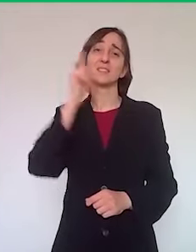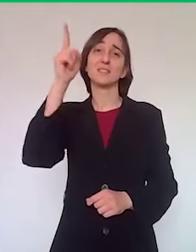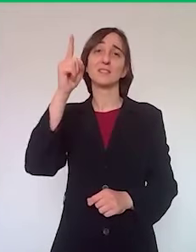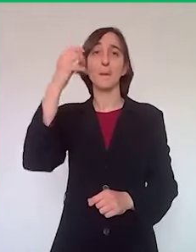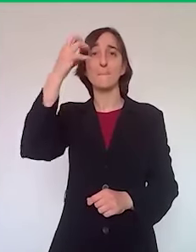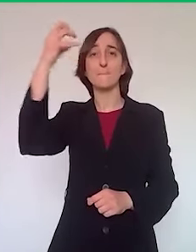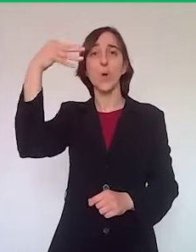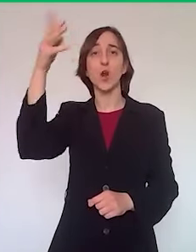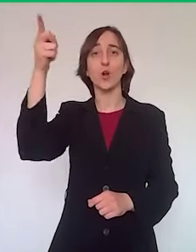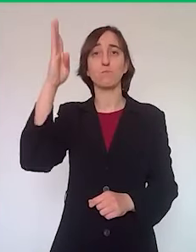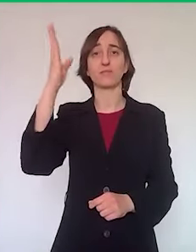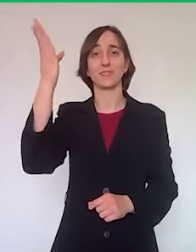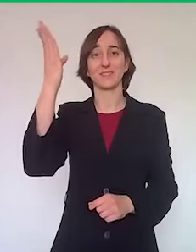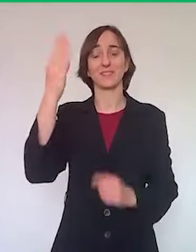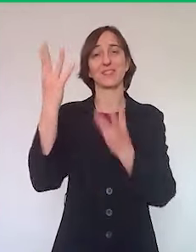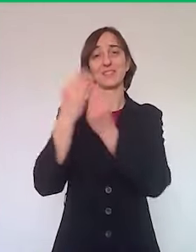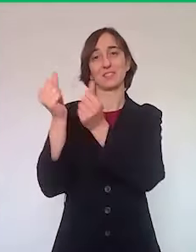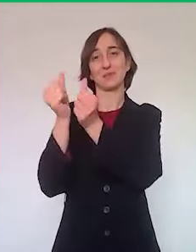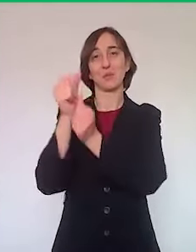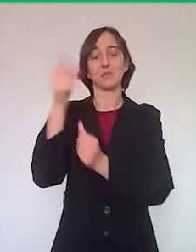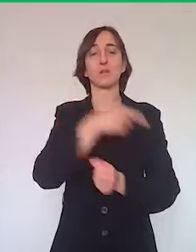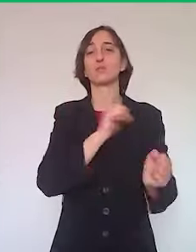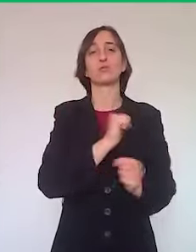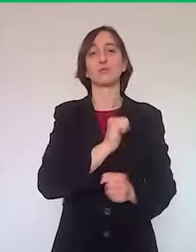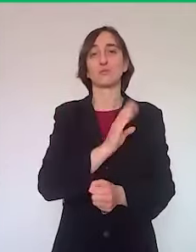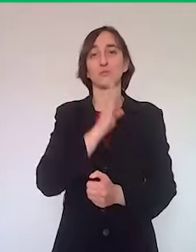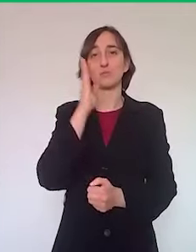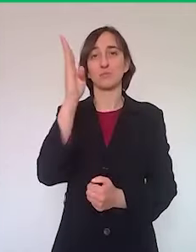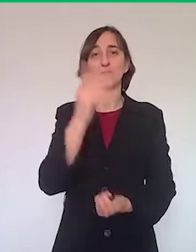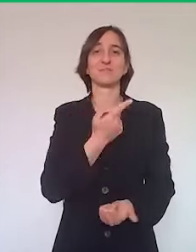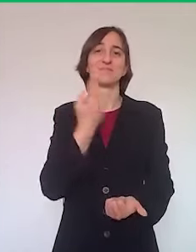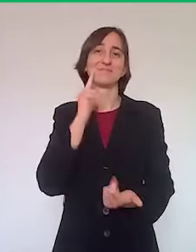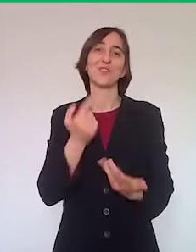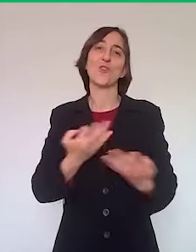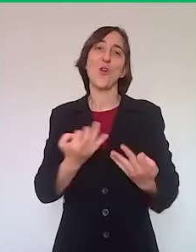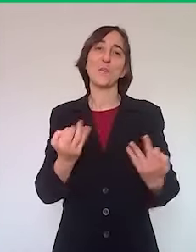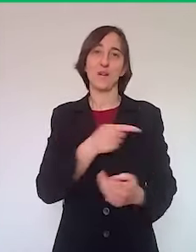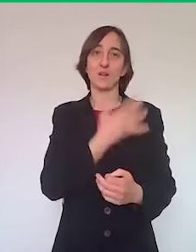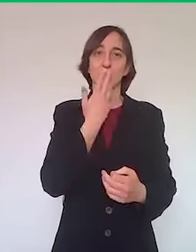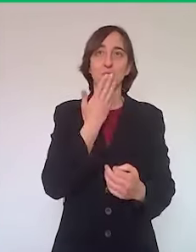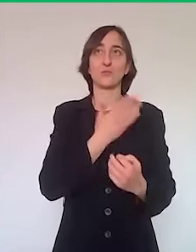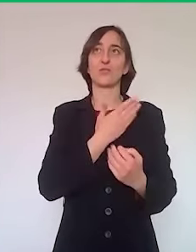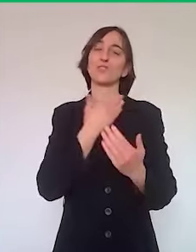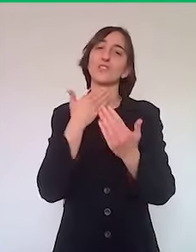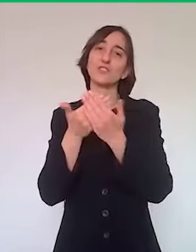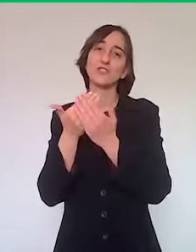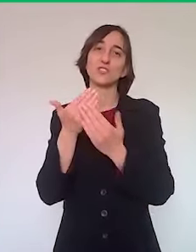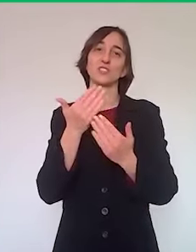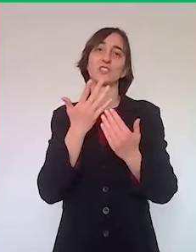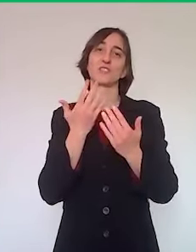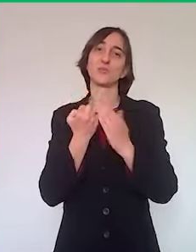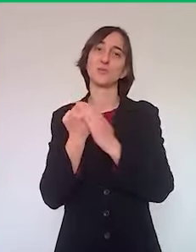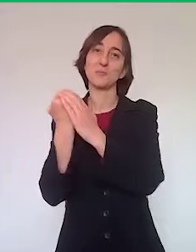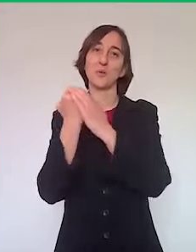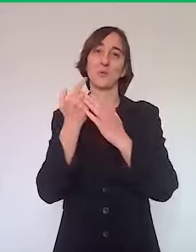raggiungerla. Vorrebbero andarci, come è normale che sia, per starle accanto, supportarla e essere vicini a loro in un momento così importante.